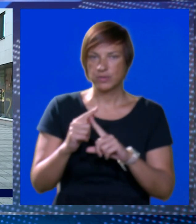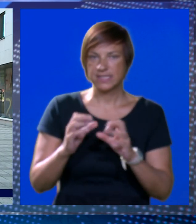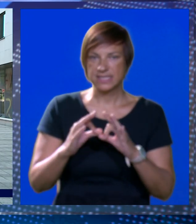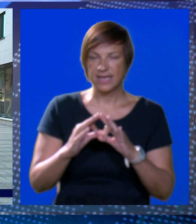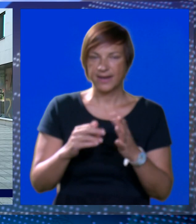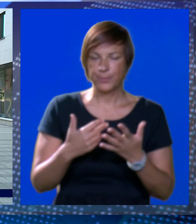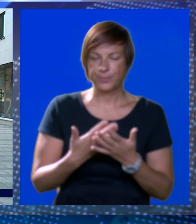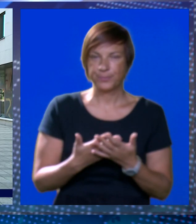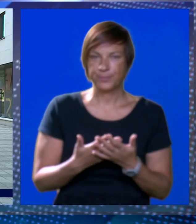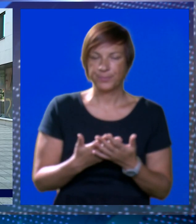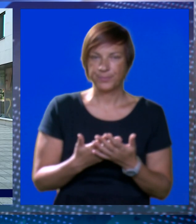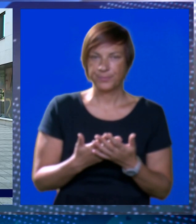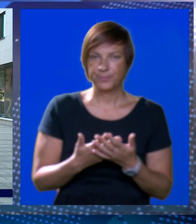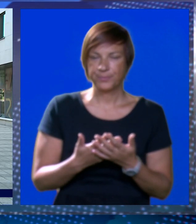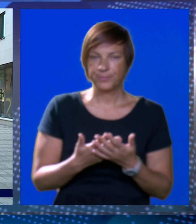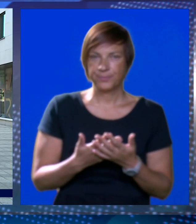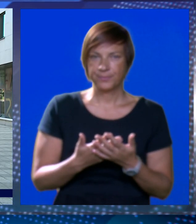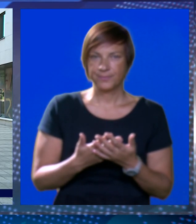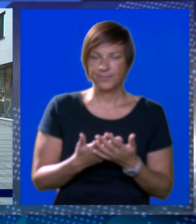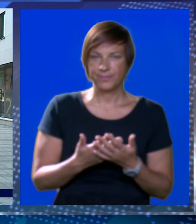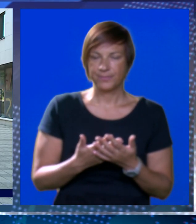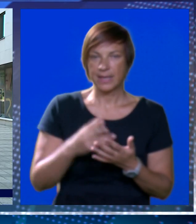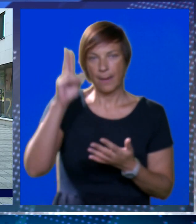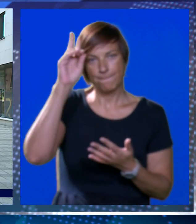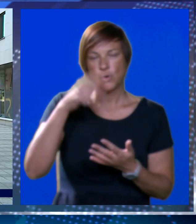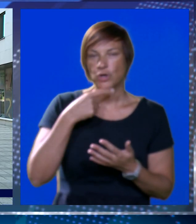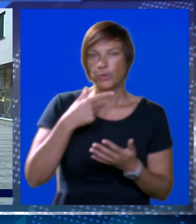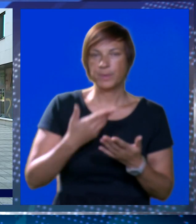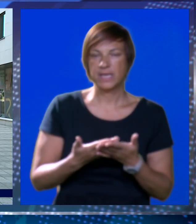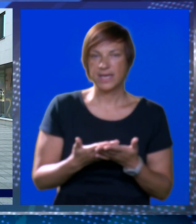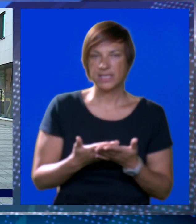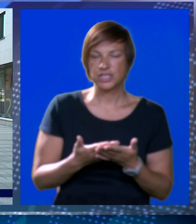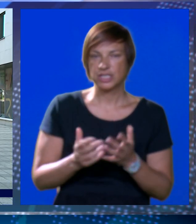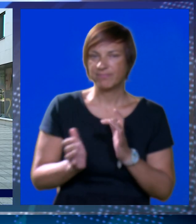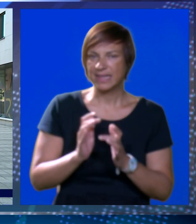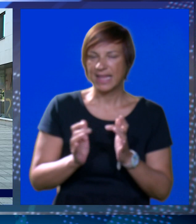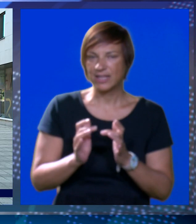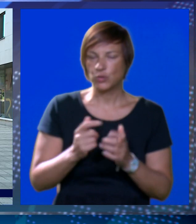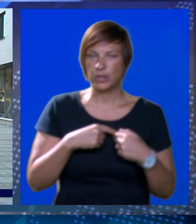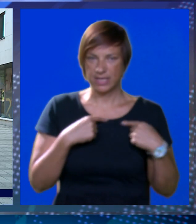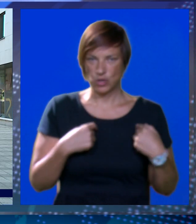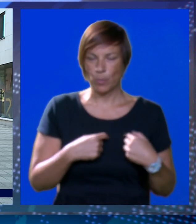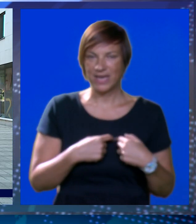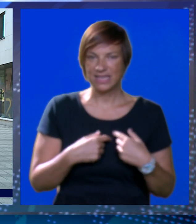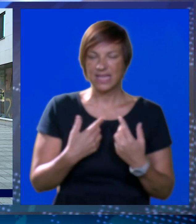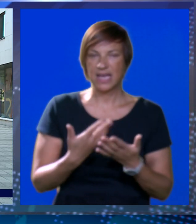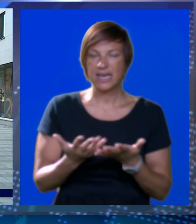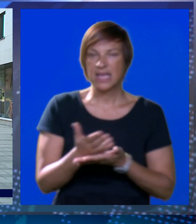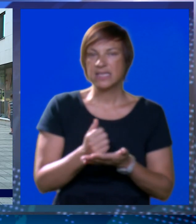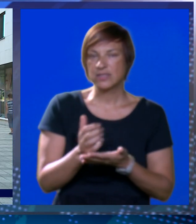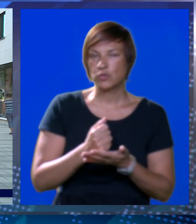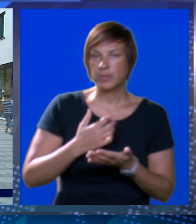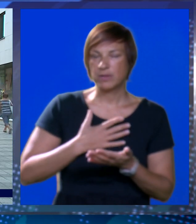u Mlinima. Mogao bi reći da je ovaj turnir humanitarnog karaktera.